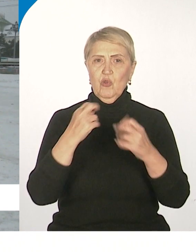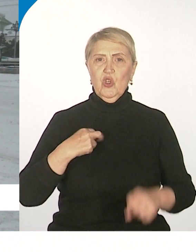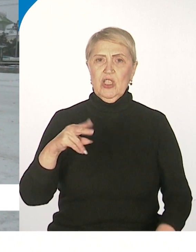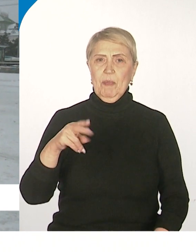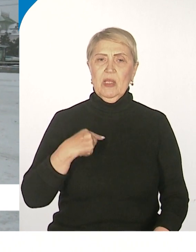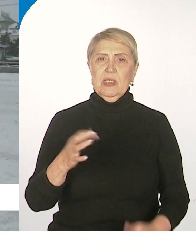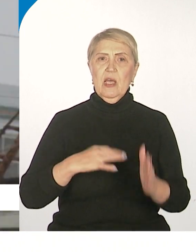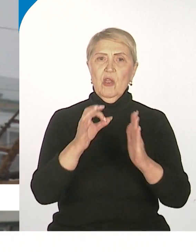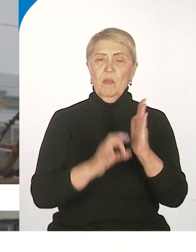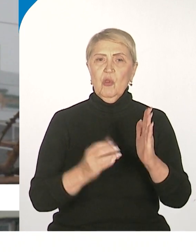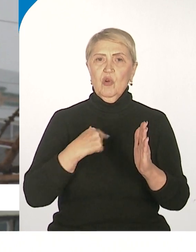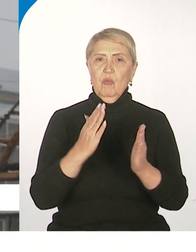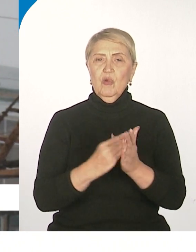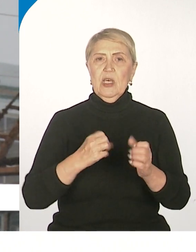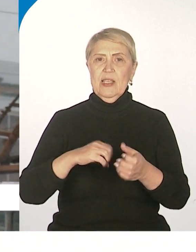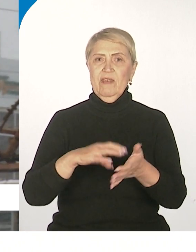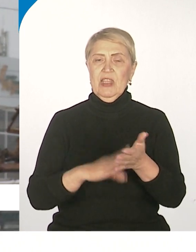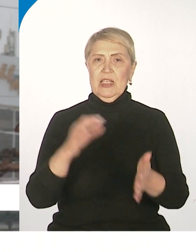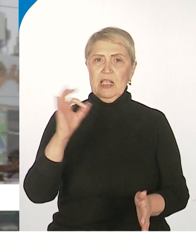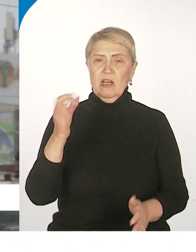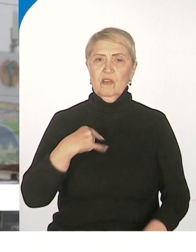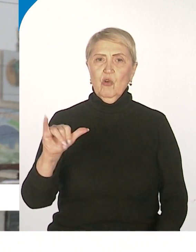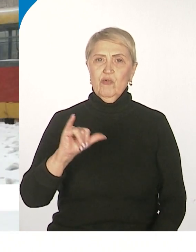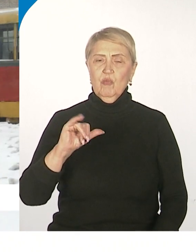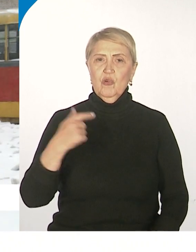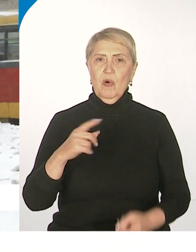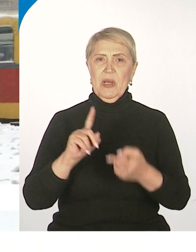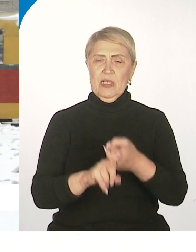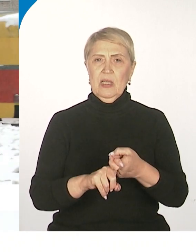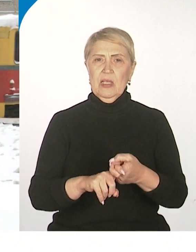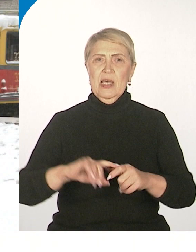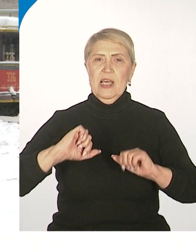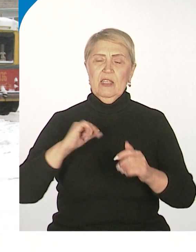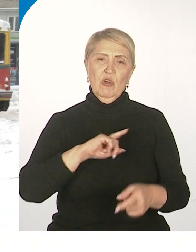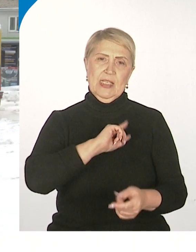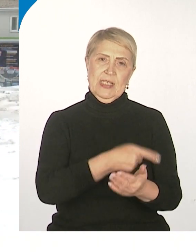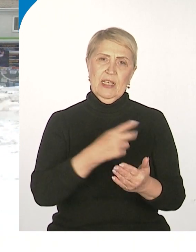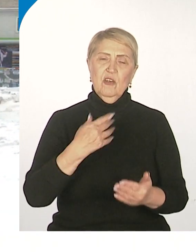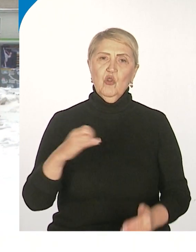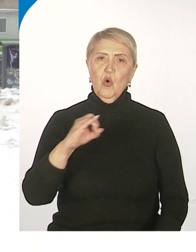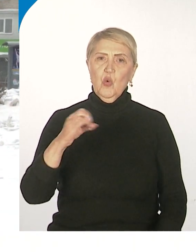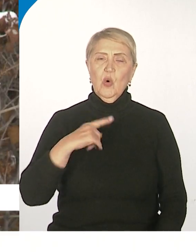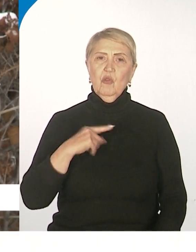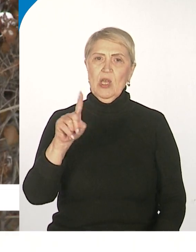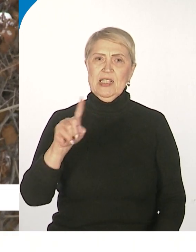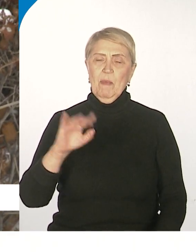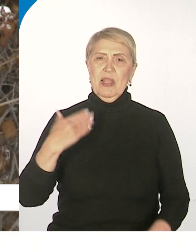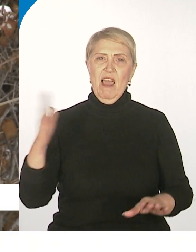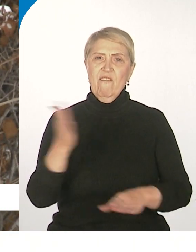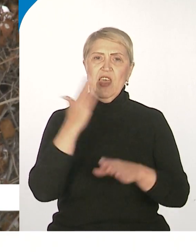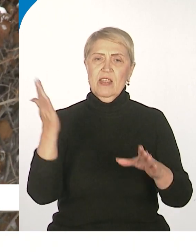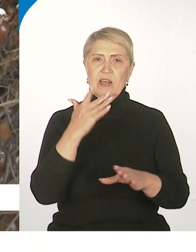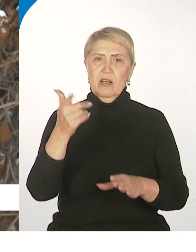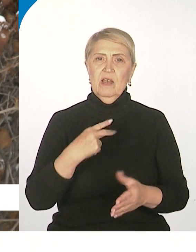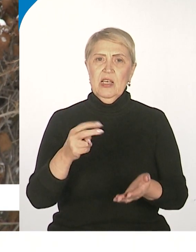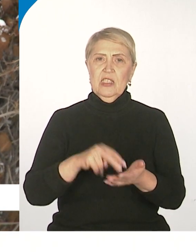Температура опустится до минус 19. В субботу присоединится сильный юго-западный ветер с порывами 15-20 метров в секунду.